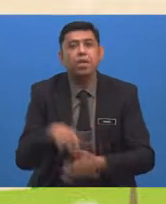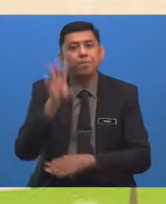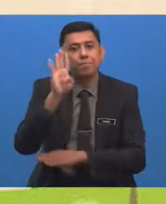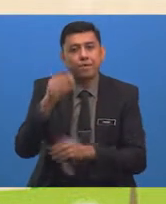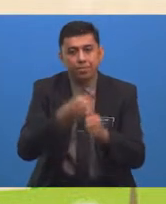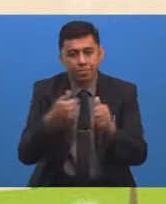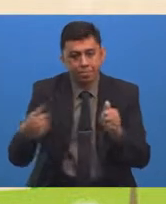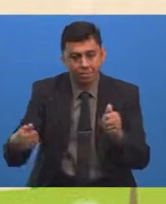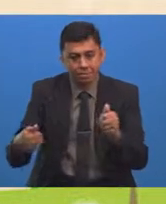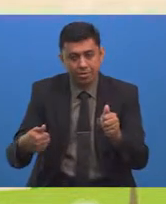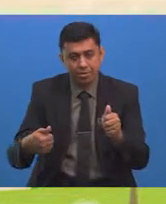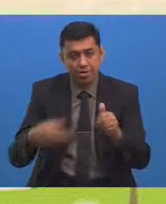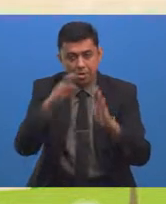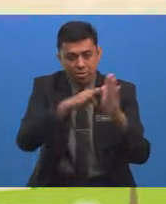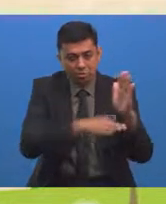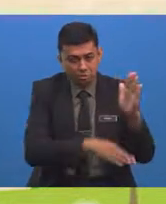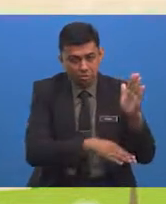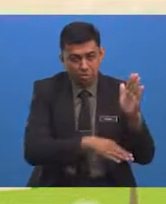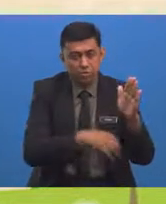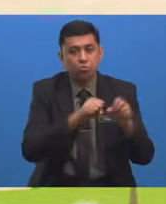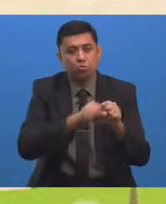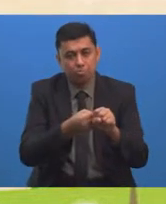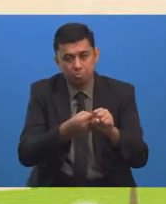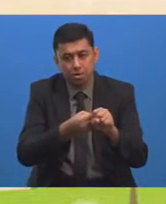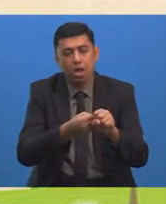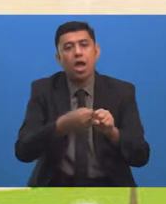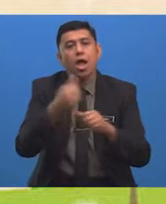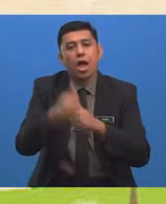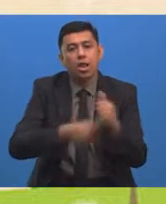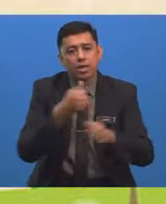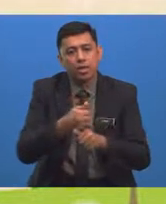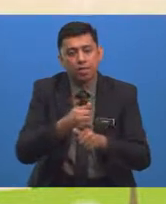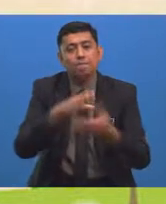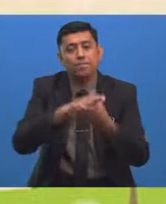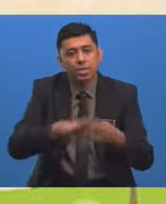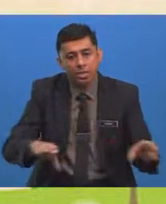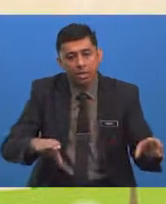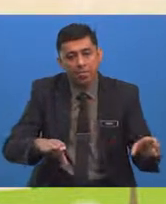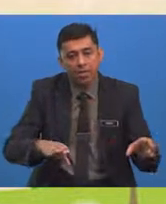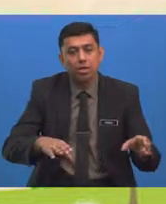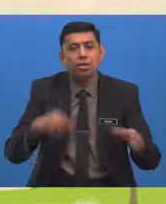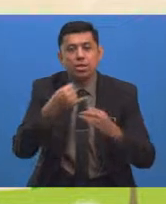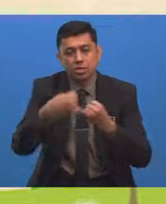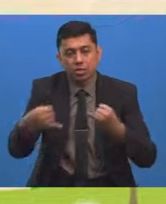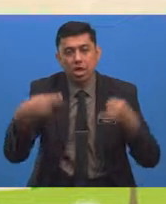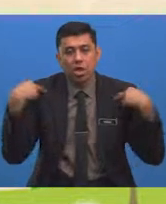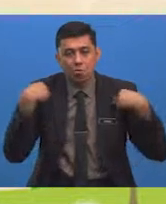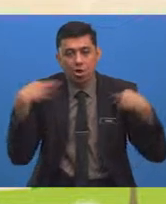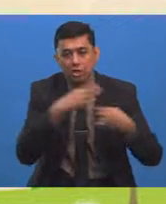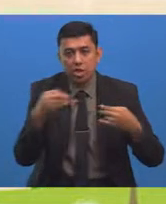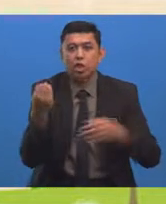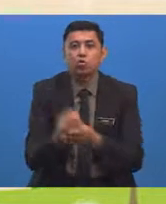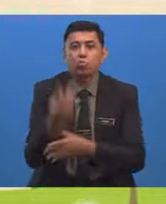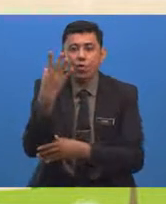Mengelakkan Kesusutan Sumber Alam C Menyelamatkan Spesis Haiwan